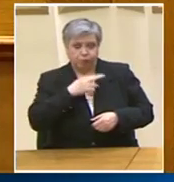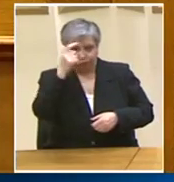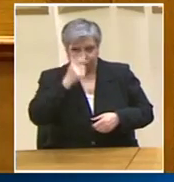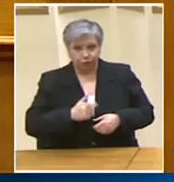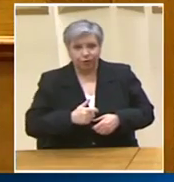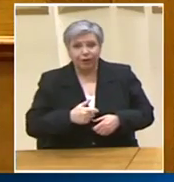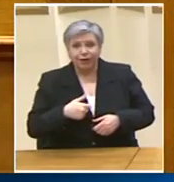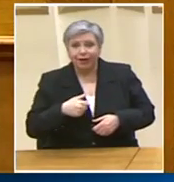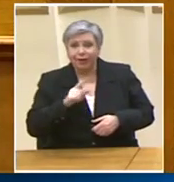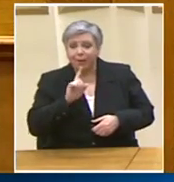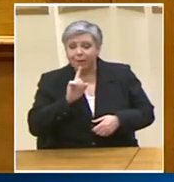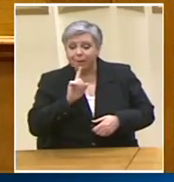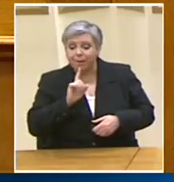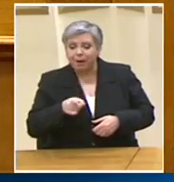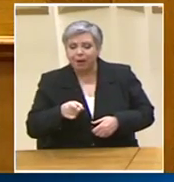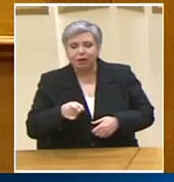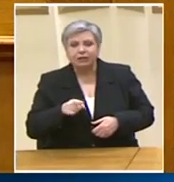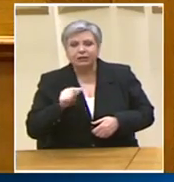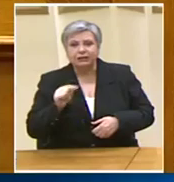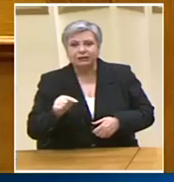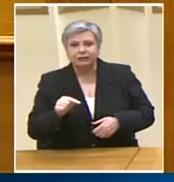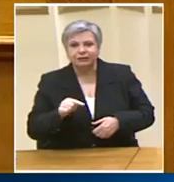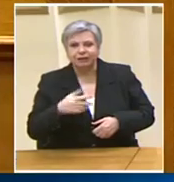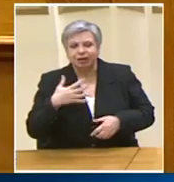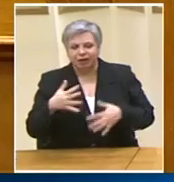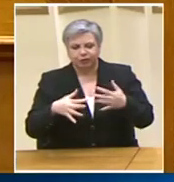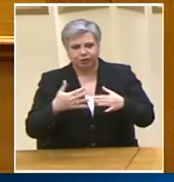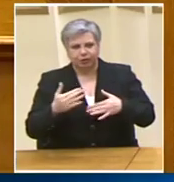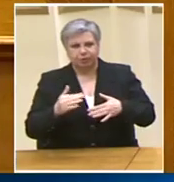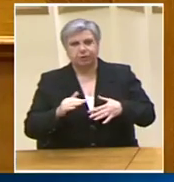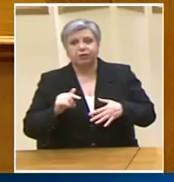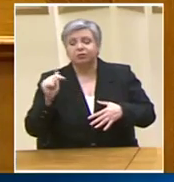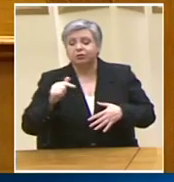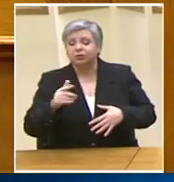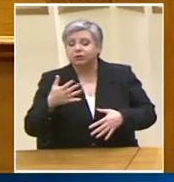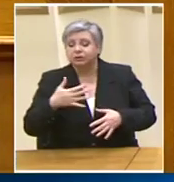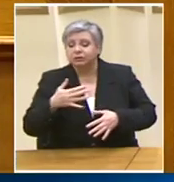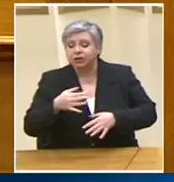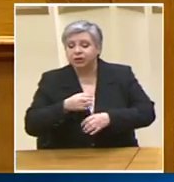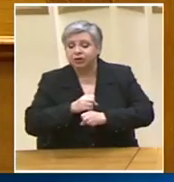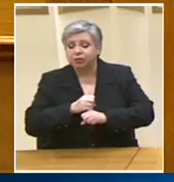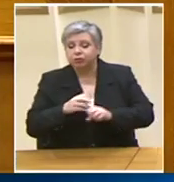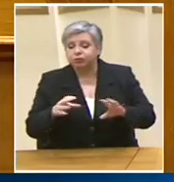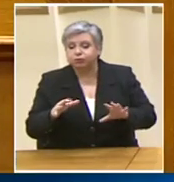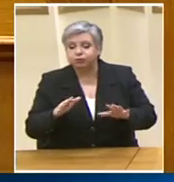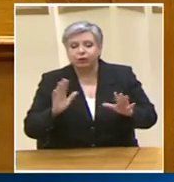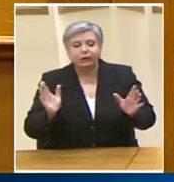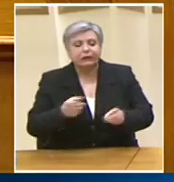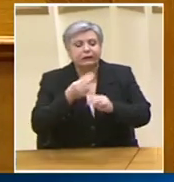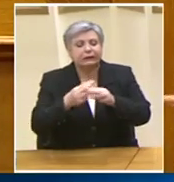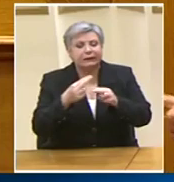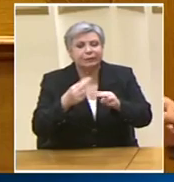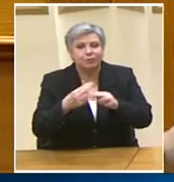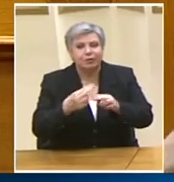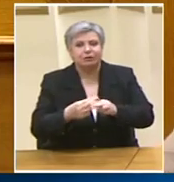στον κύριο Ρουμπάτη Να ενημερώνει διεξοδικά Για τα μεγάλα τα κρίσιμα ζητήματα Τον